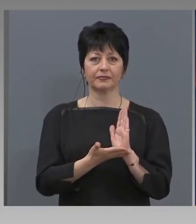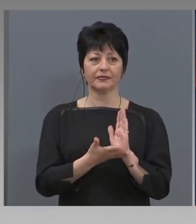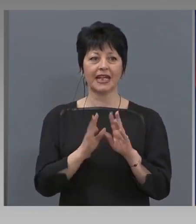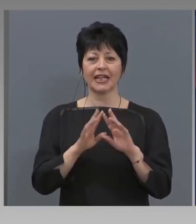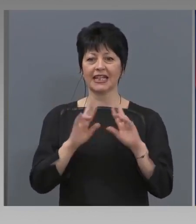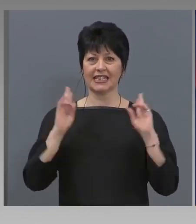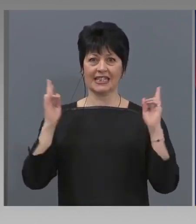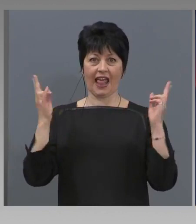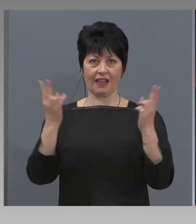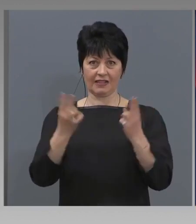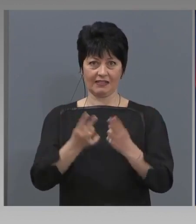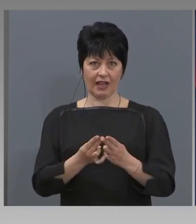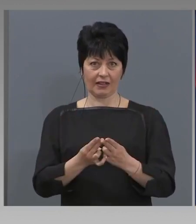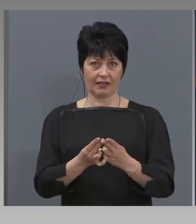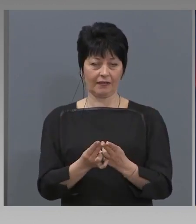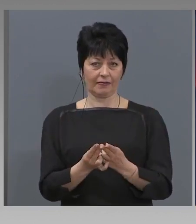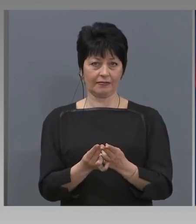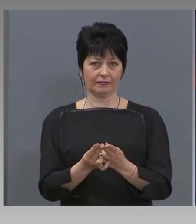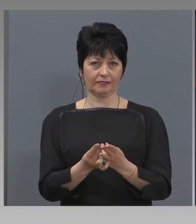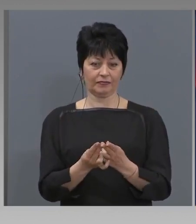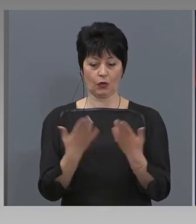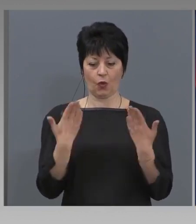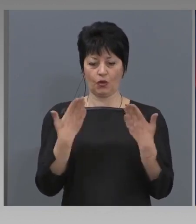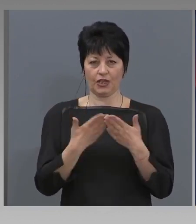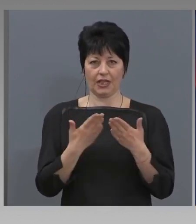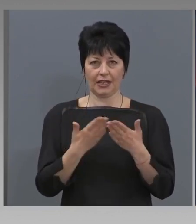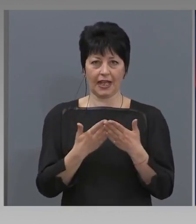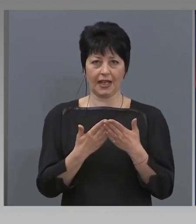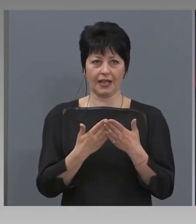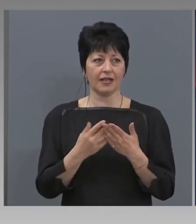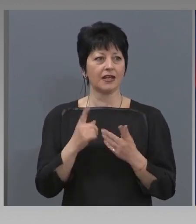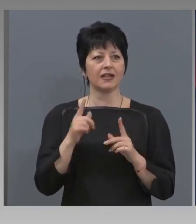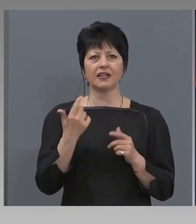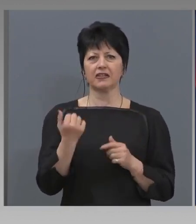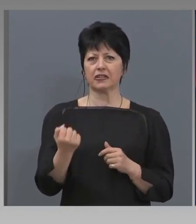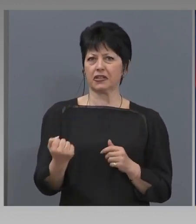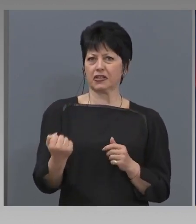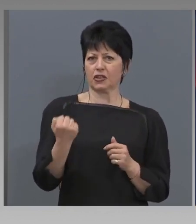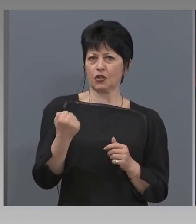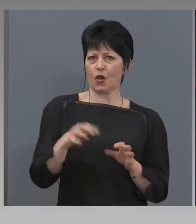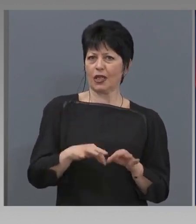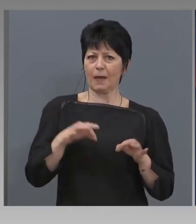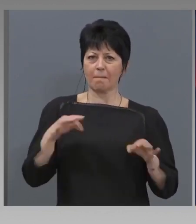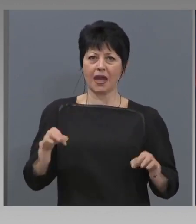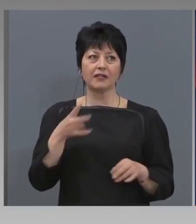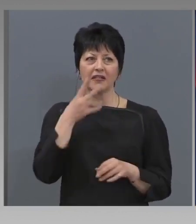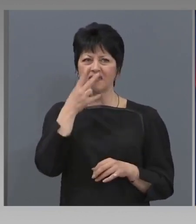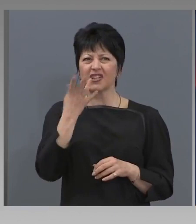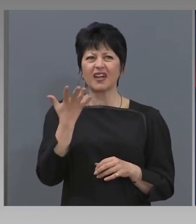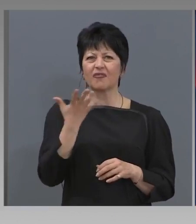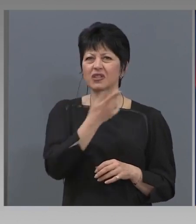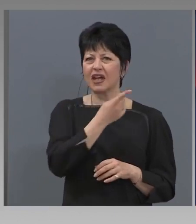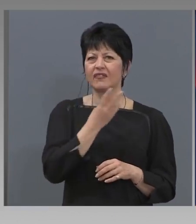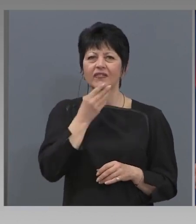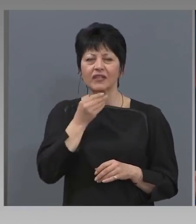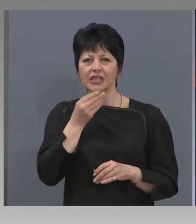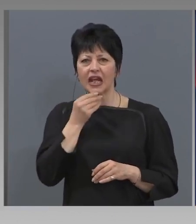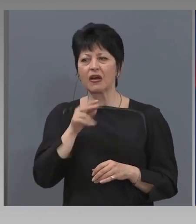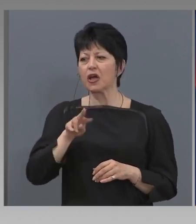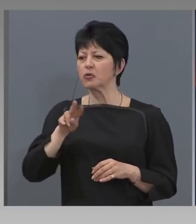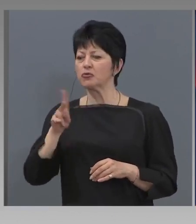Цял свят го прочита. И едните, които са за строги мерки, казват, да да видиш, какво става в Израел. Другите, обаче, които